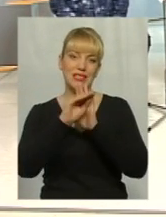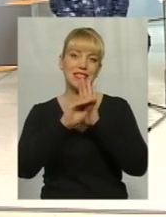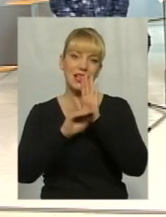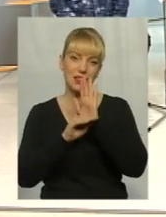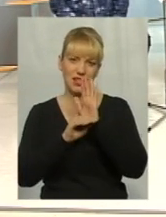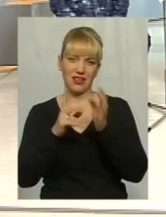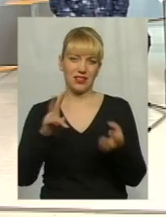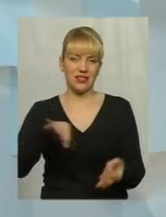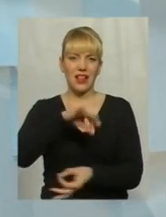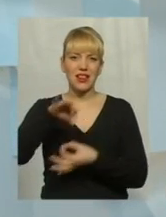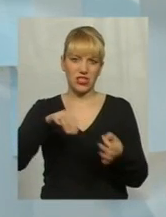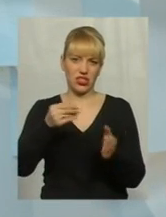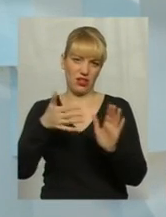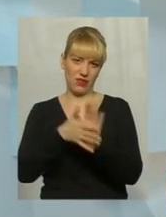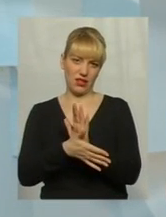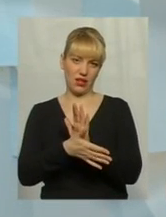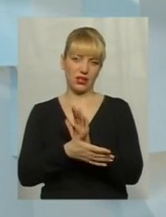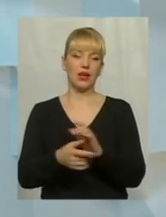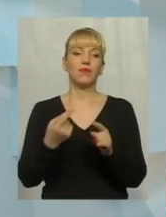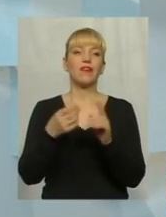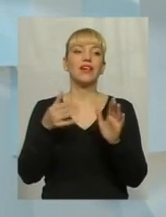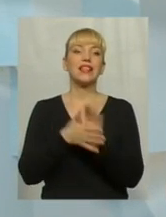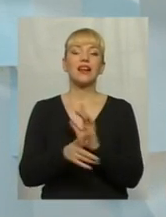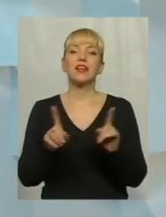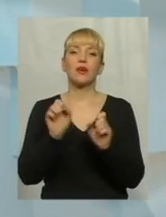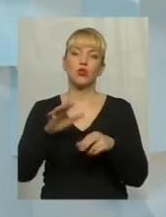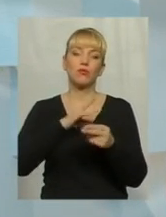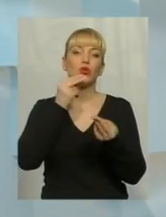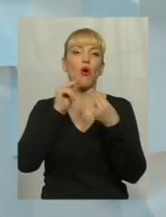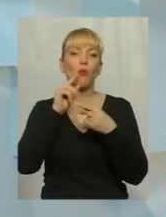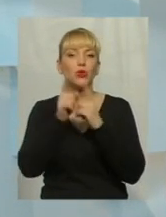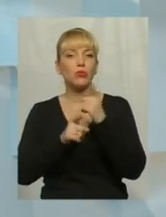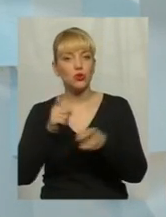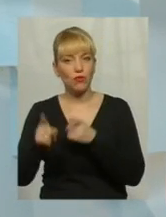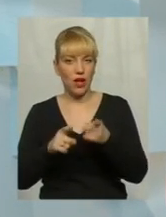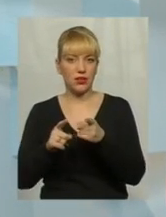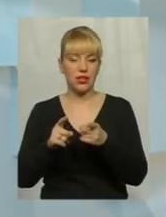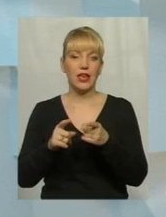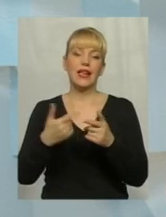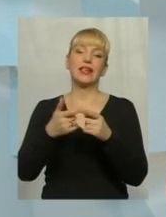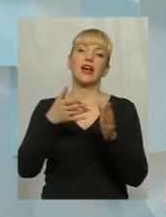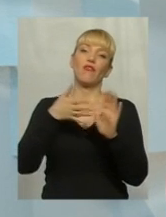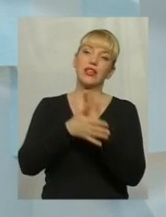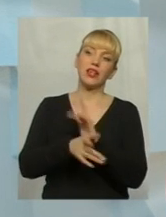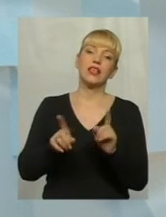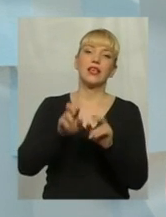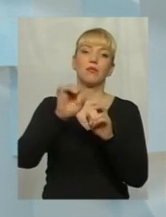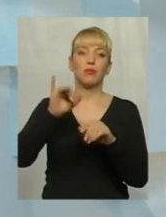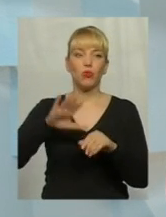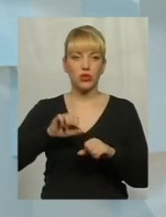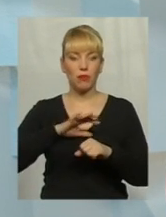якихось лишніх витрат, якихось витрат, котрі можна було би оптимізувати, якихось витрат, котрі можна було би